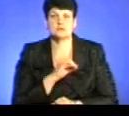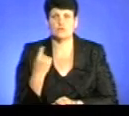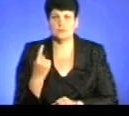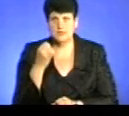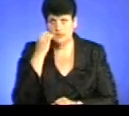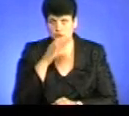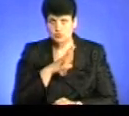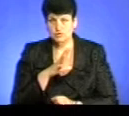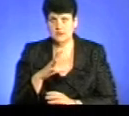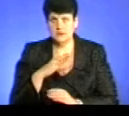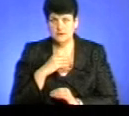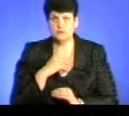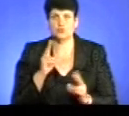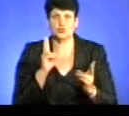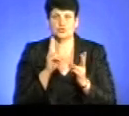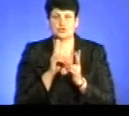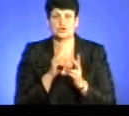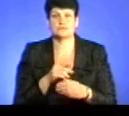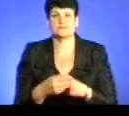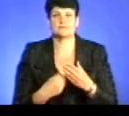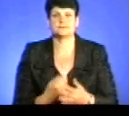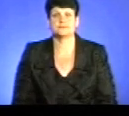дякую, що були з нами. До зустрічі на телеканалі ТТБ.